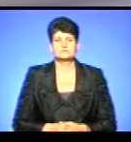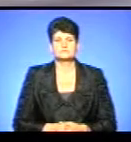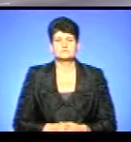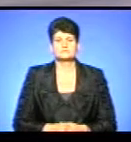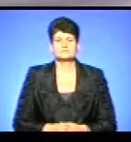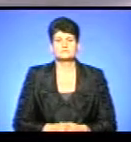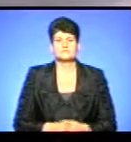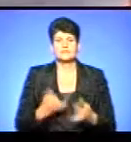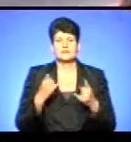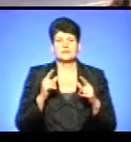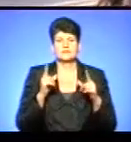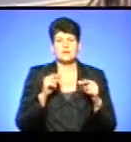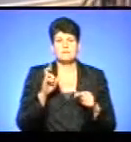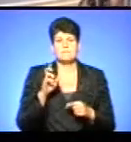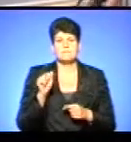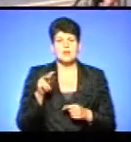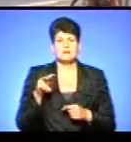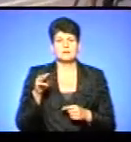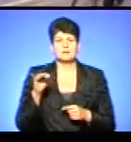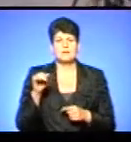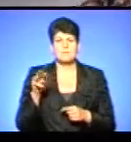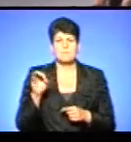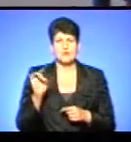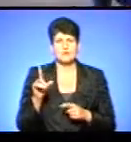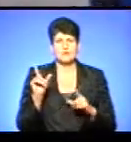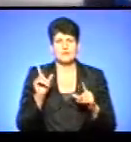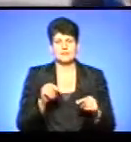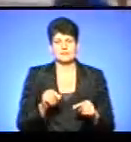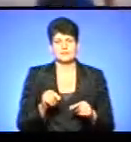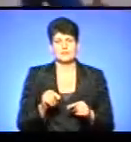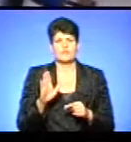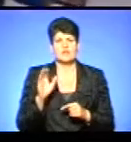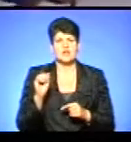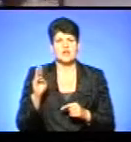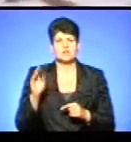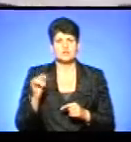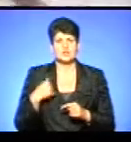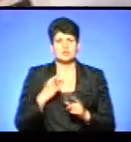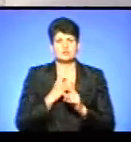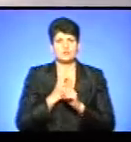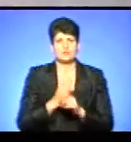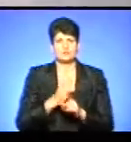Зараз виїжджаємо з Балтимора, їдемо на Вашингтон, і нас супроводжує поліція.